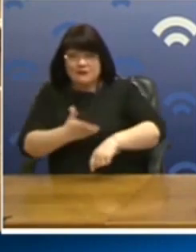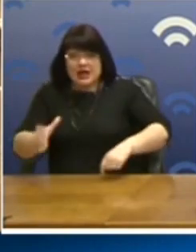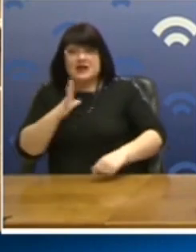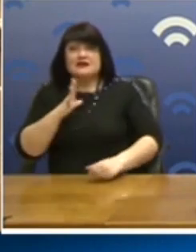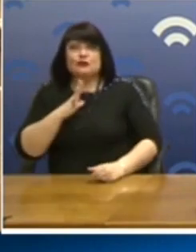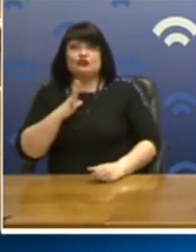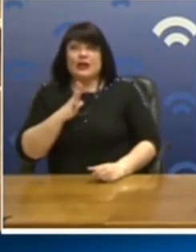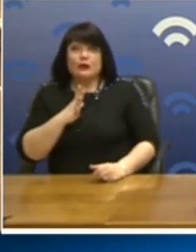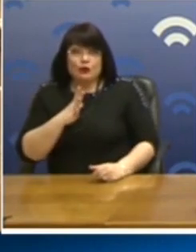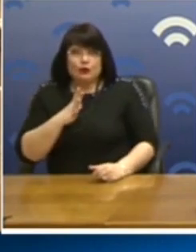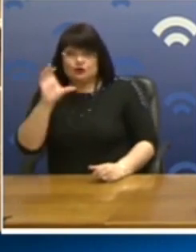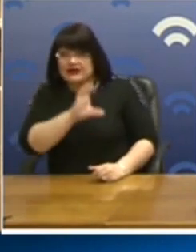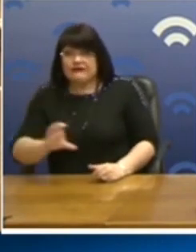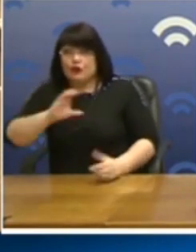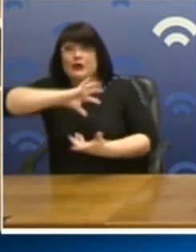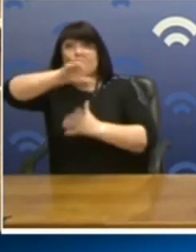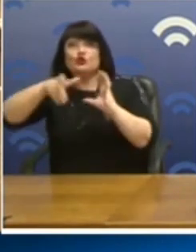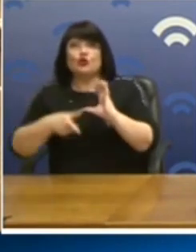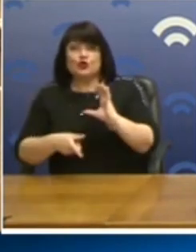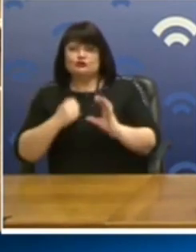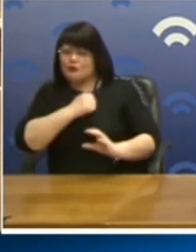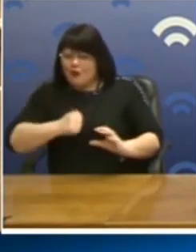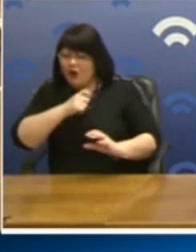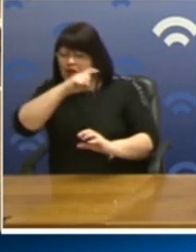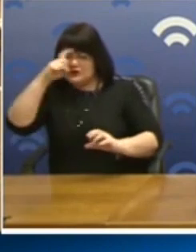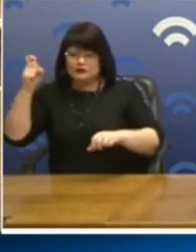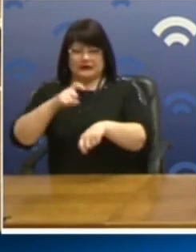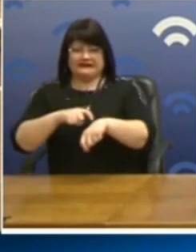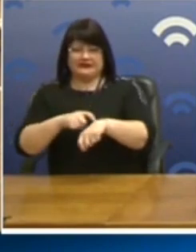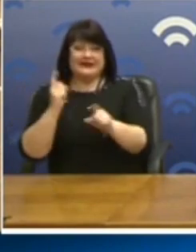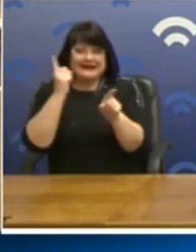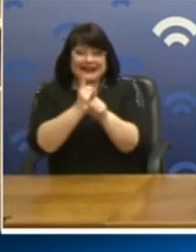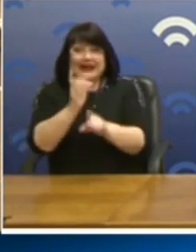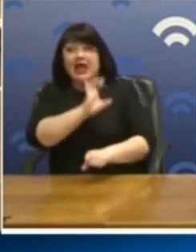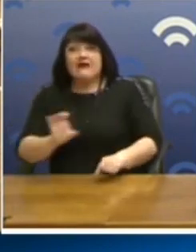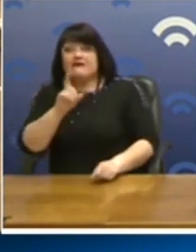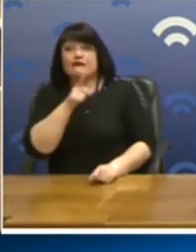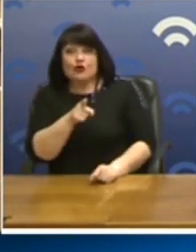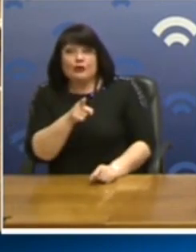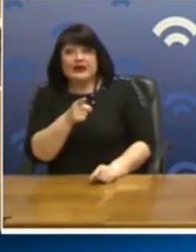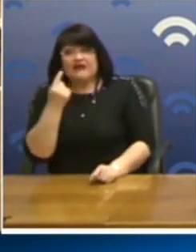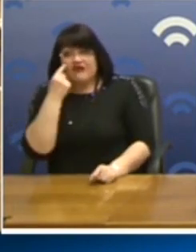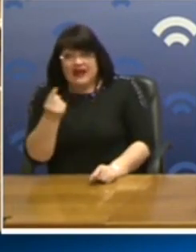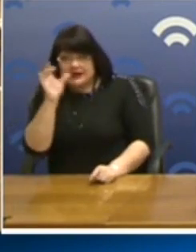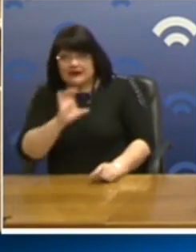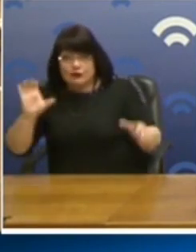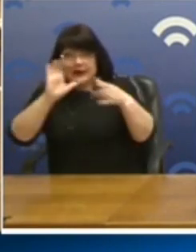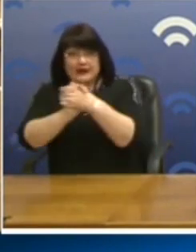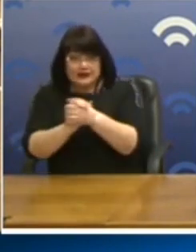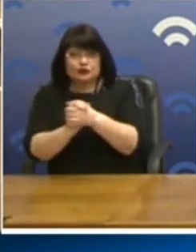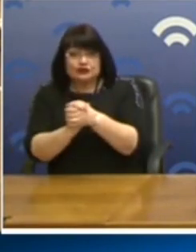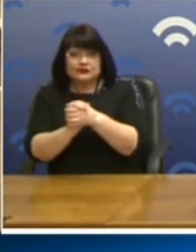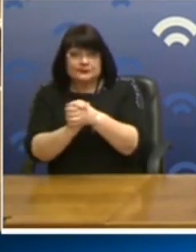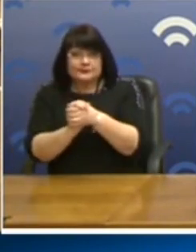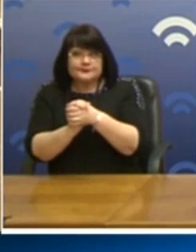όλης της Ευρώπης και όλου του κόσμου αλλά ειδικά εδώ στην Ευρώπη ότι η Ευρωπαϊκή Ένωση δεν